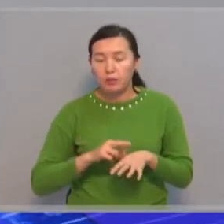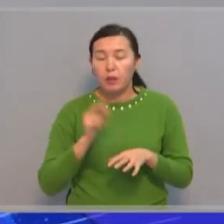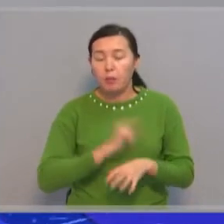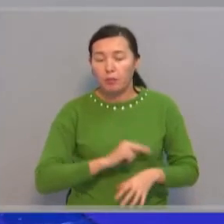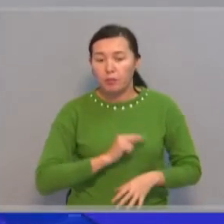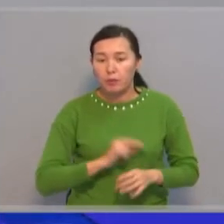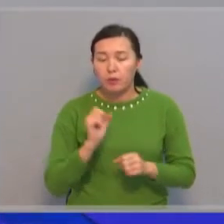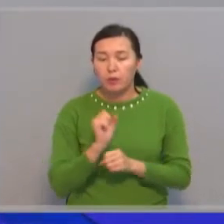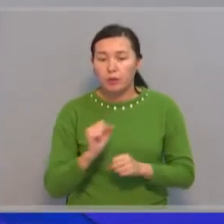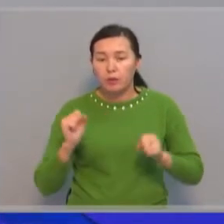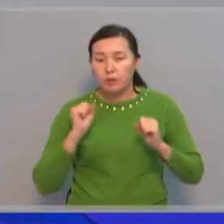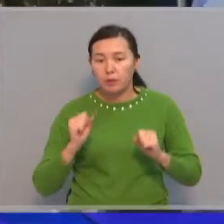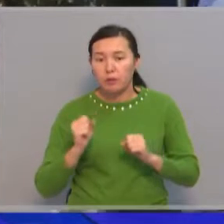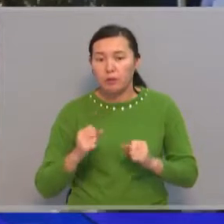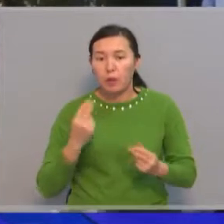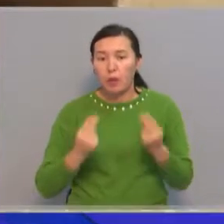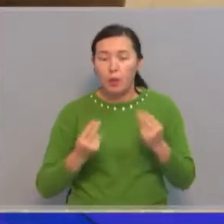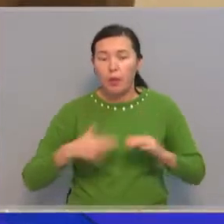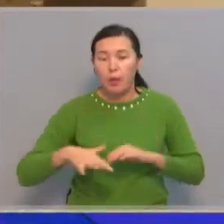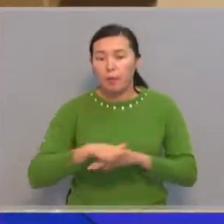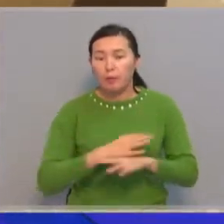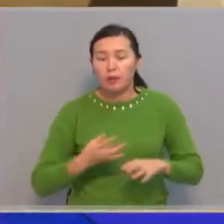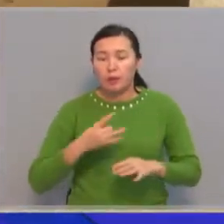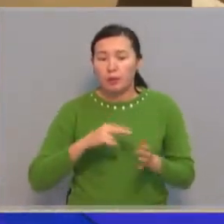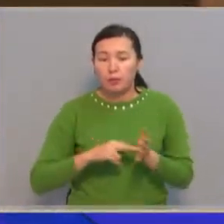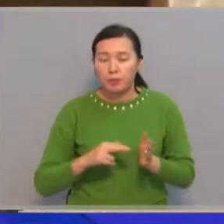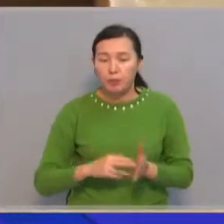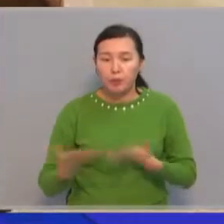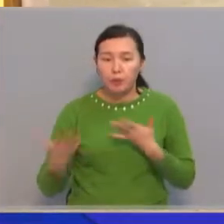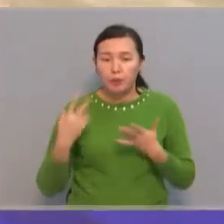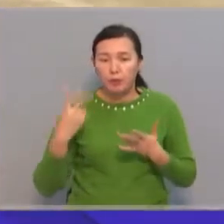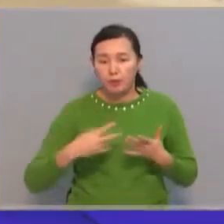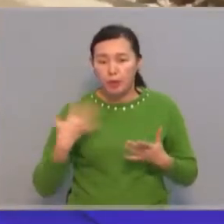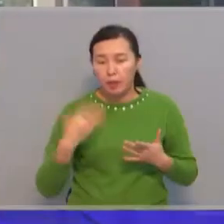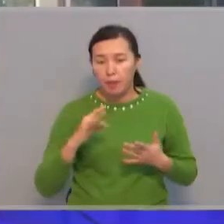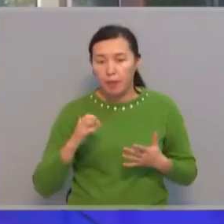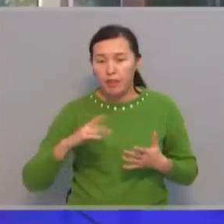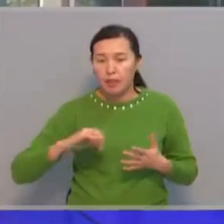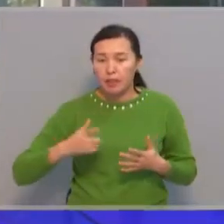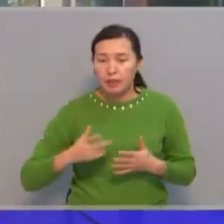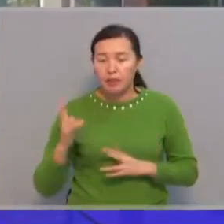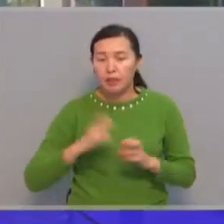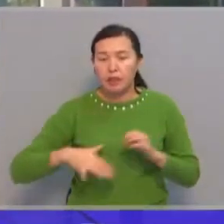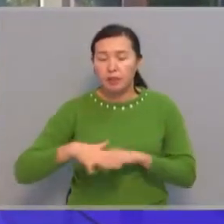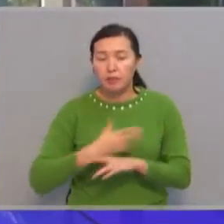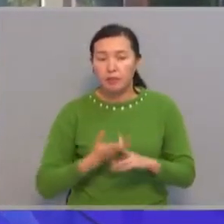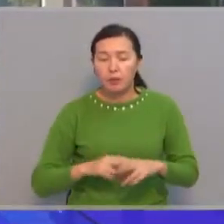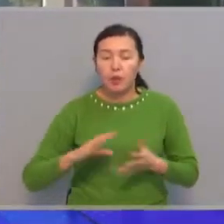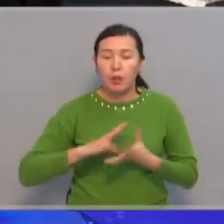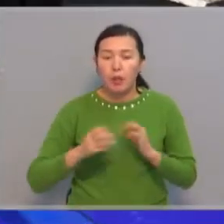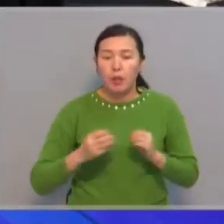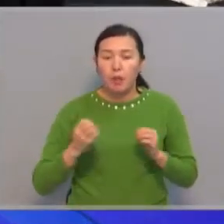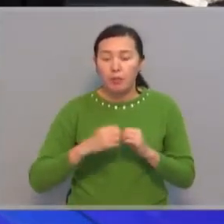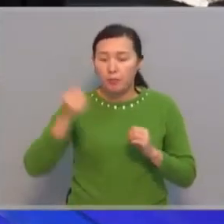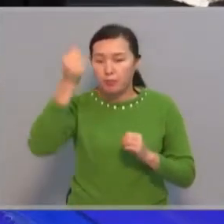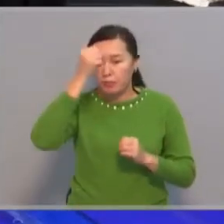работы по установке спортивных площадок. В этом году в район планируется привлечь 25 миллиардов тенге инвестиций. По итогам 10